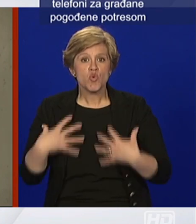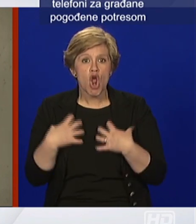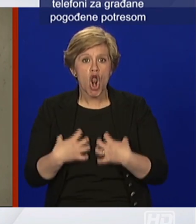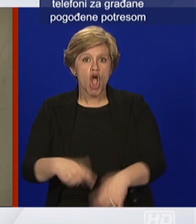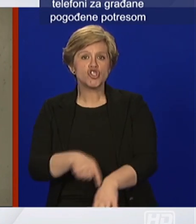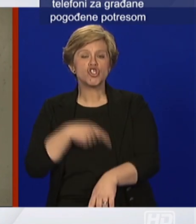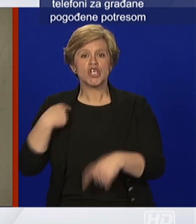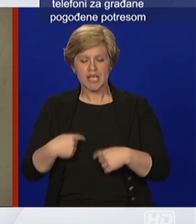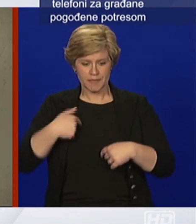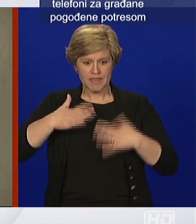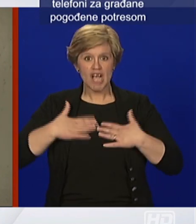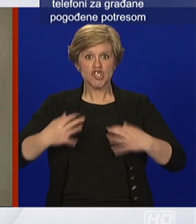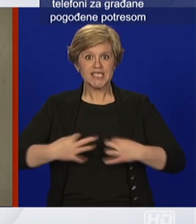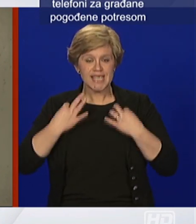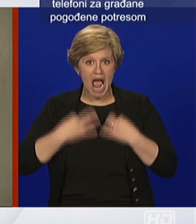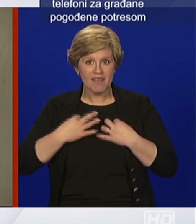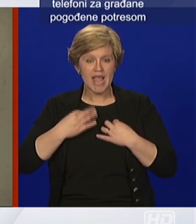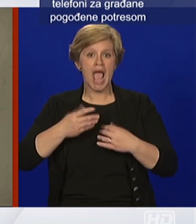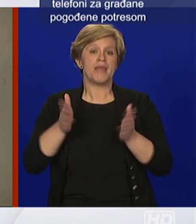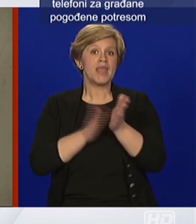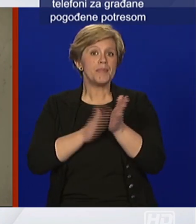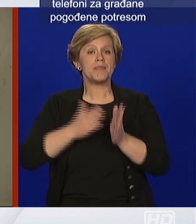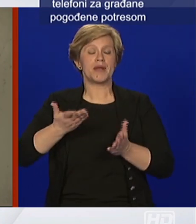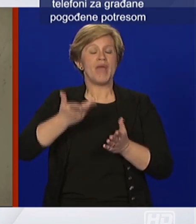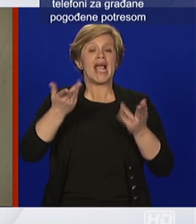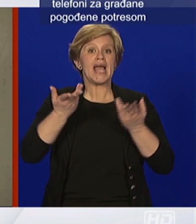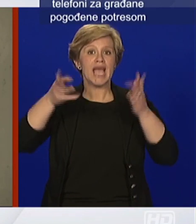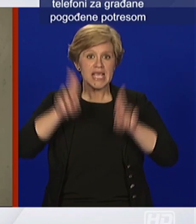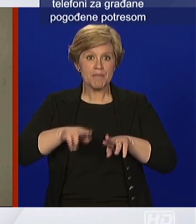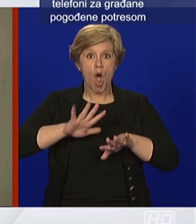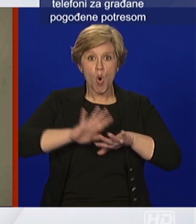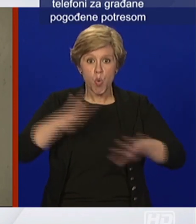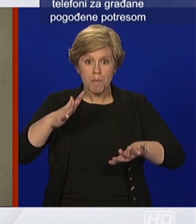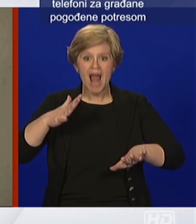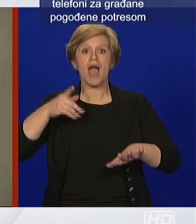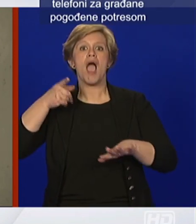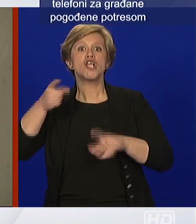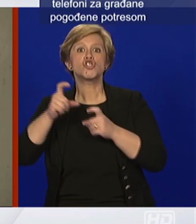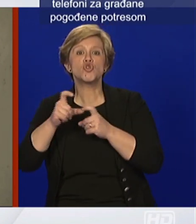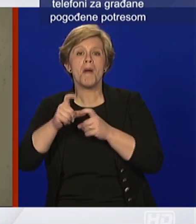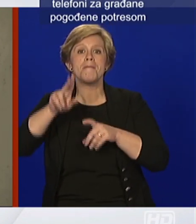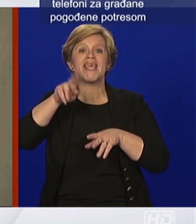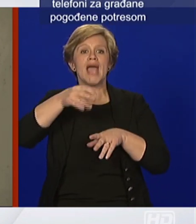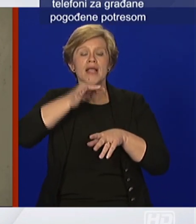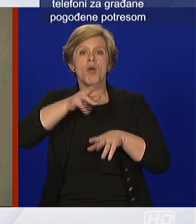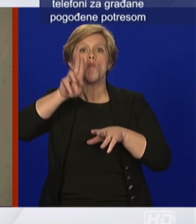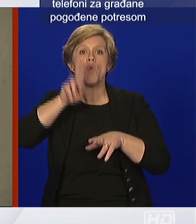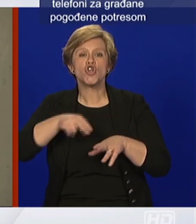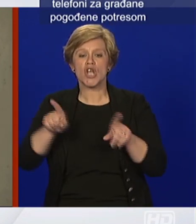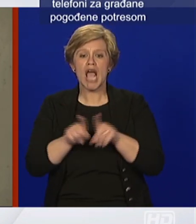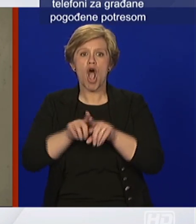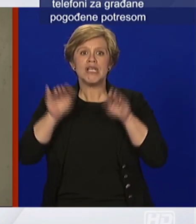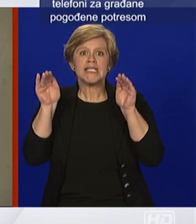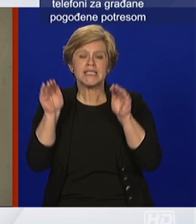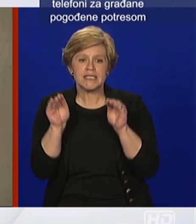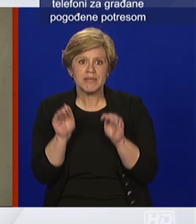upalnih stanja on može smirivati tu upalu ono što je bitno dakle on nije jedini